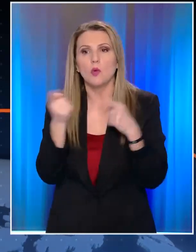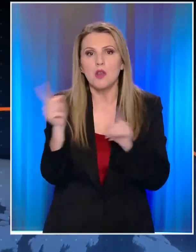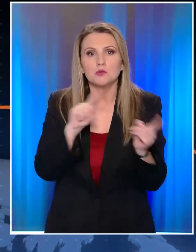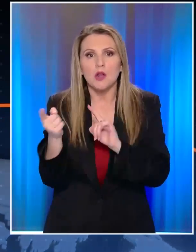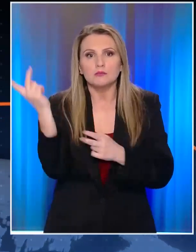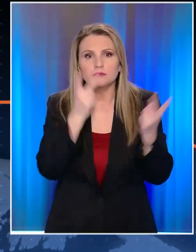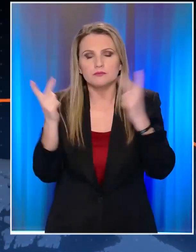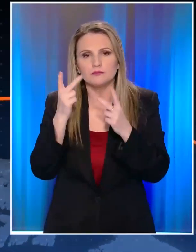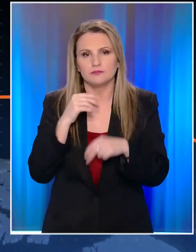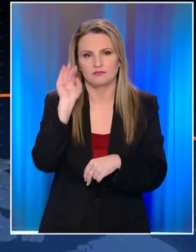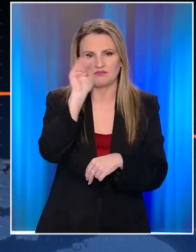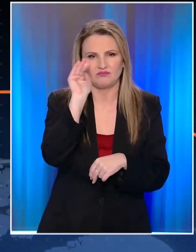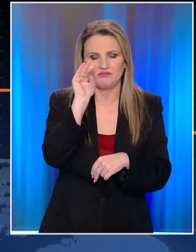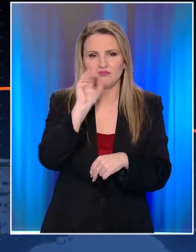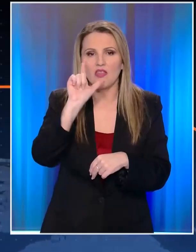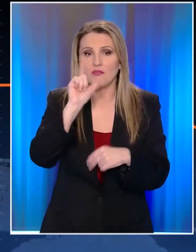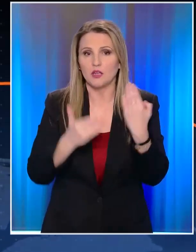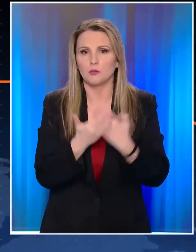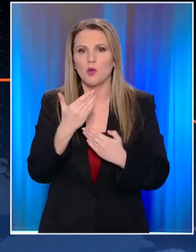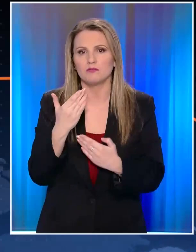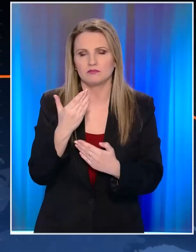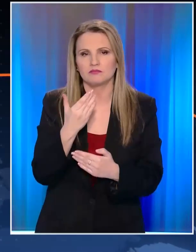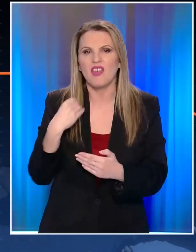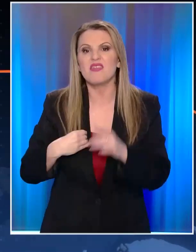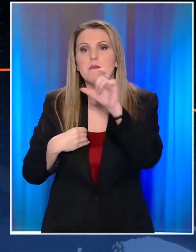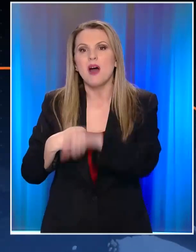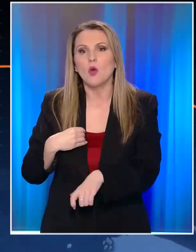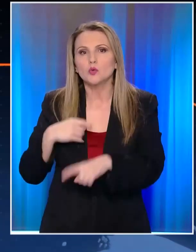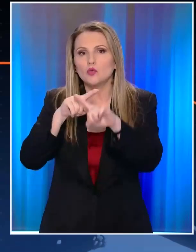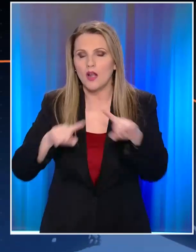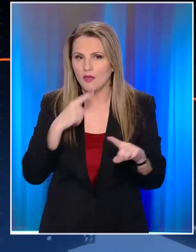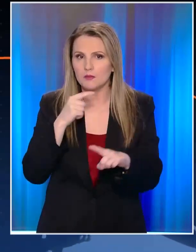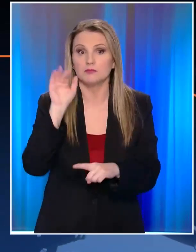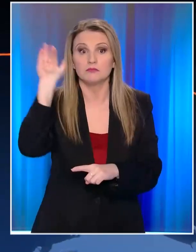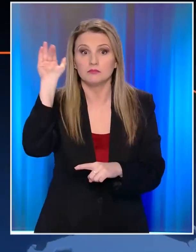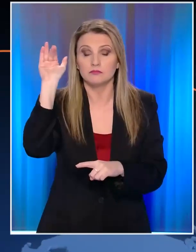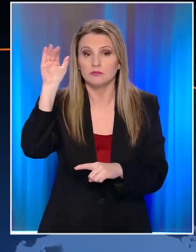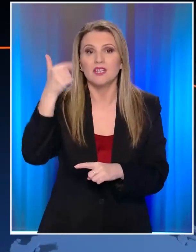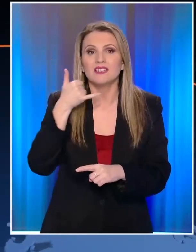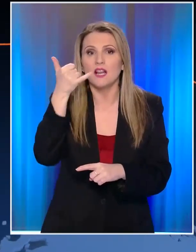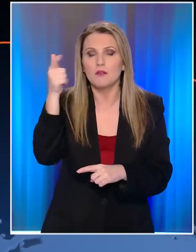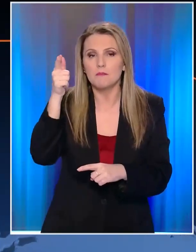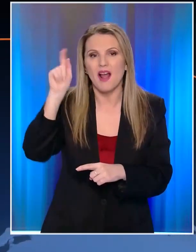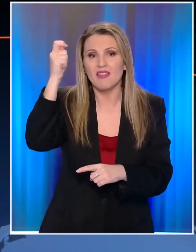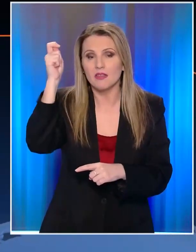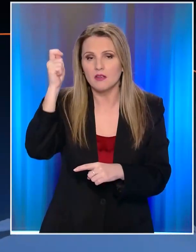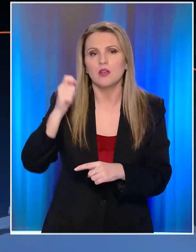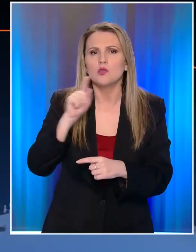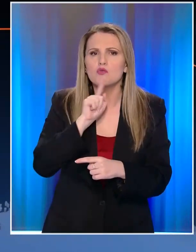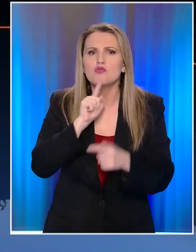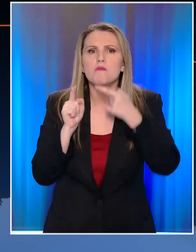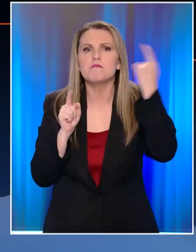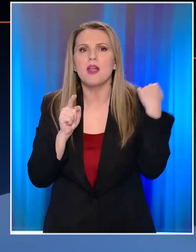Έχουμε απευθύνει δημόσια έκλειση από την δε φέρα το πρωί. Προς τη ΔΕΔΙΕ προκειμένου να αποκαταστεί στις βλάβες. Τα ίδια γεννήκανε και πέρυσι στη ΜΥΔΙΑ. Γίνονται